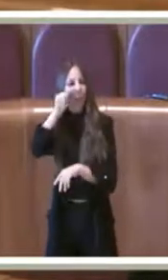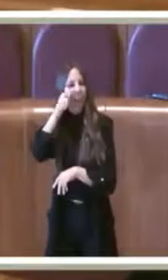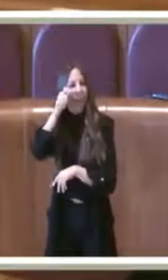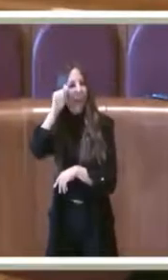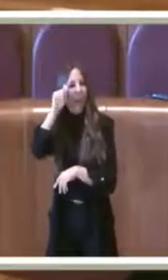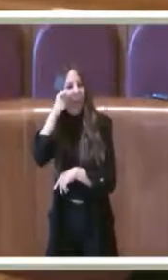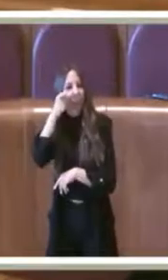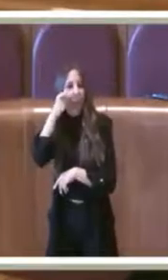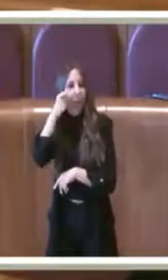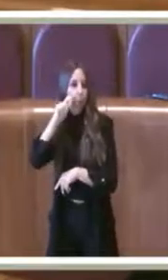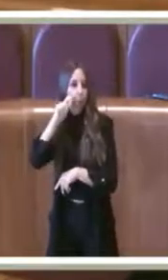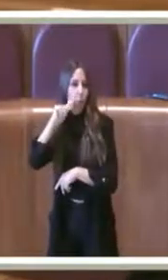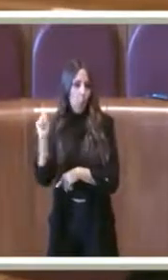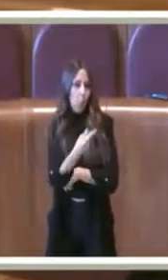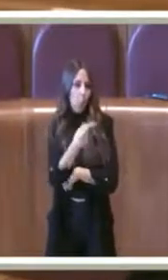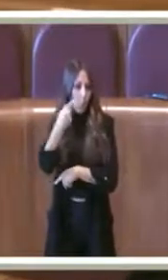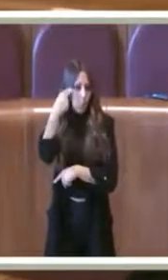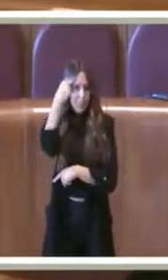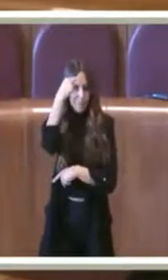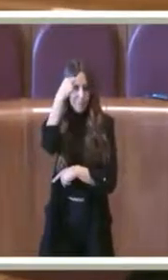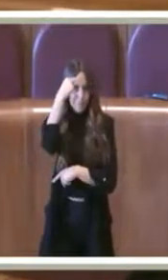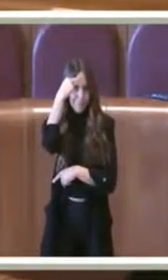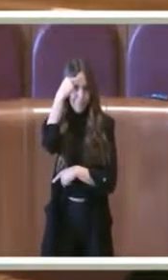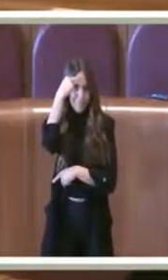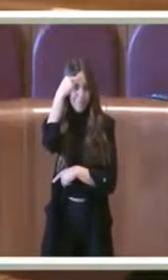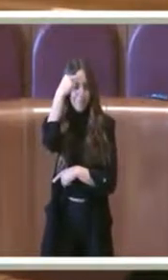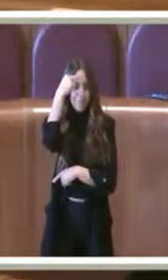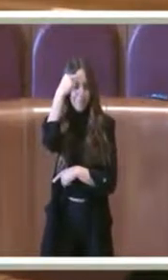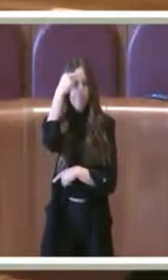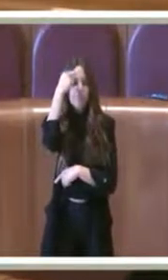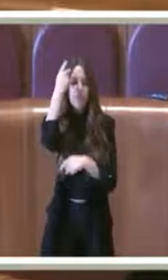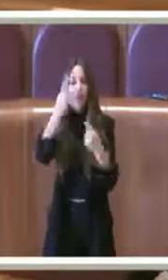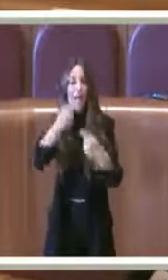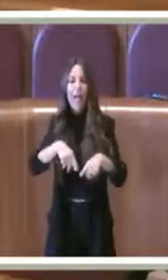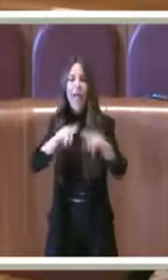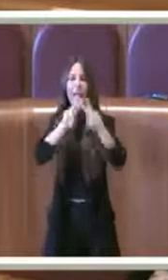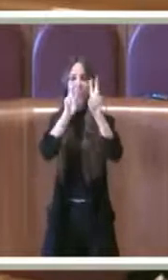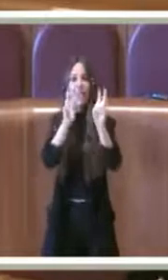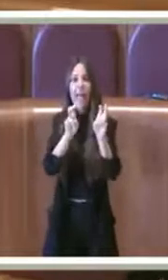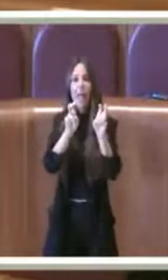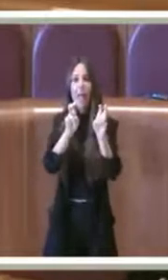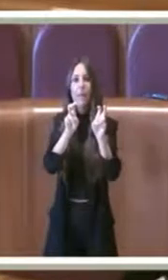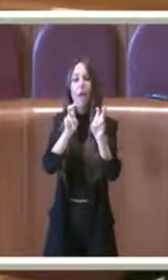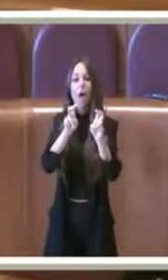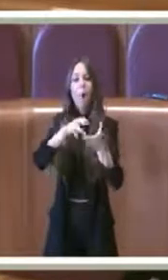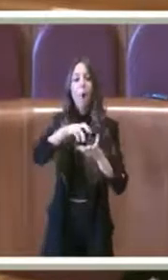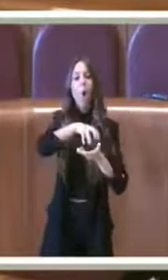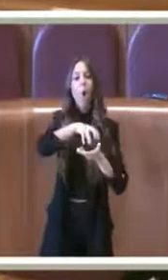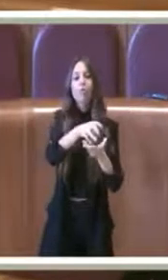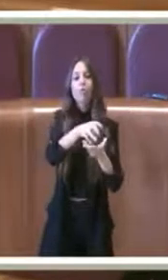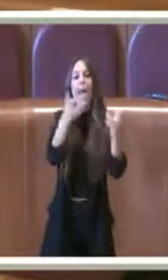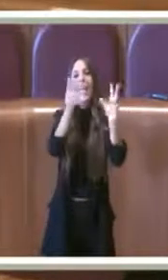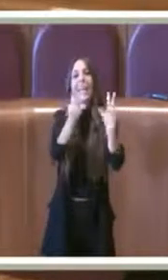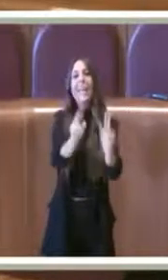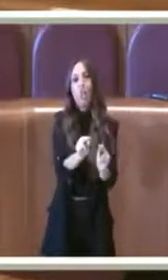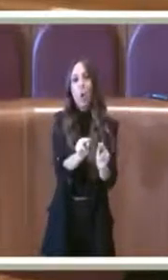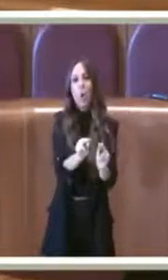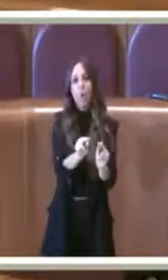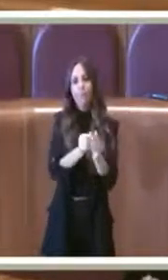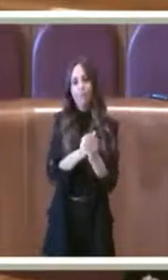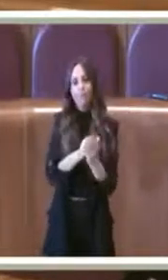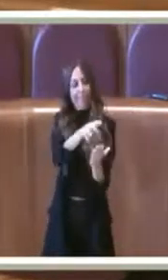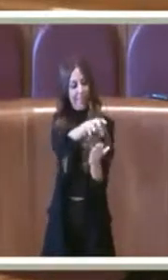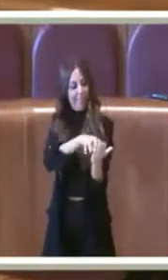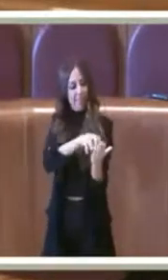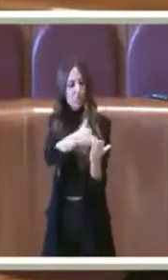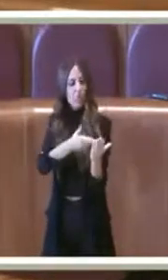ricorderanno. E quindi comunque questo era il tema del rinnovo delle concessioni. Nel dispositivo si